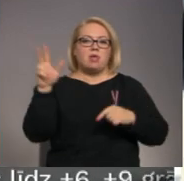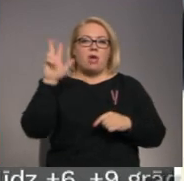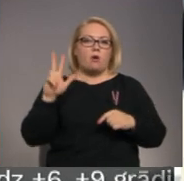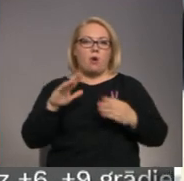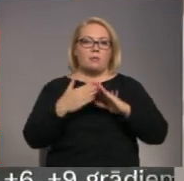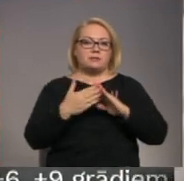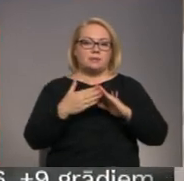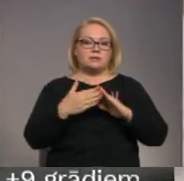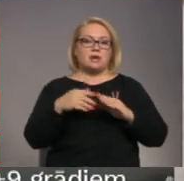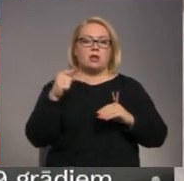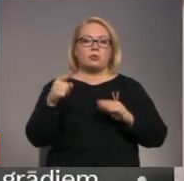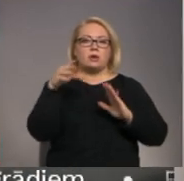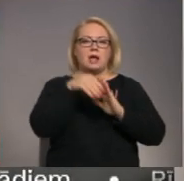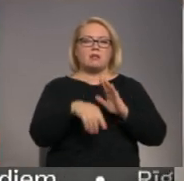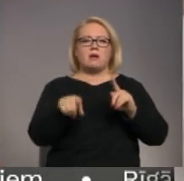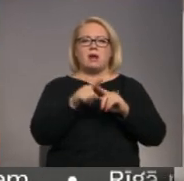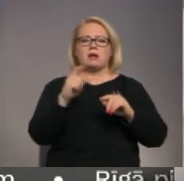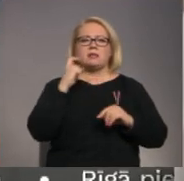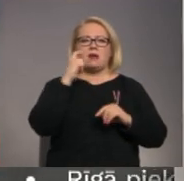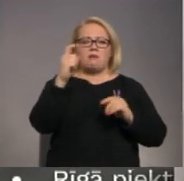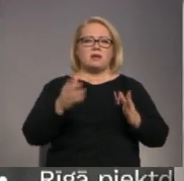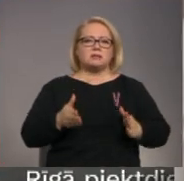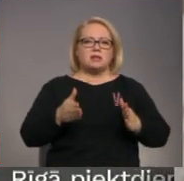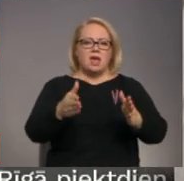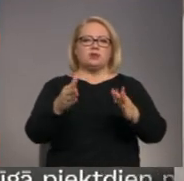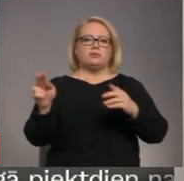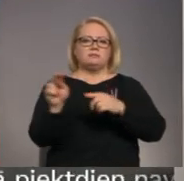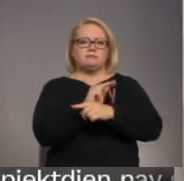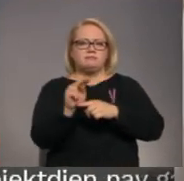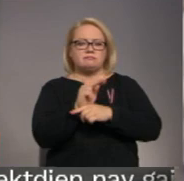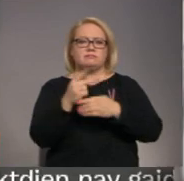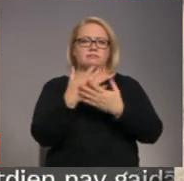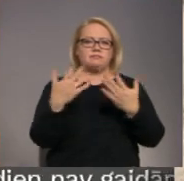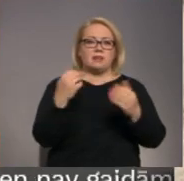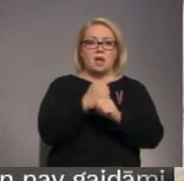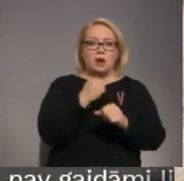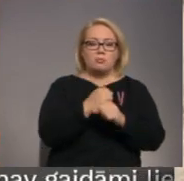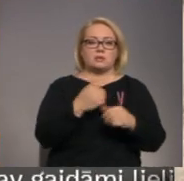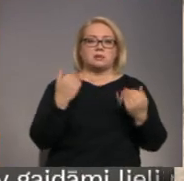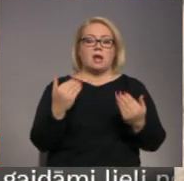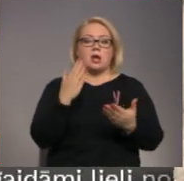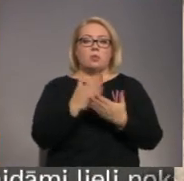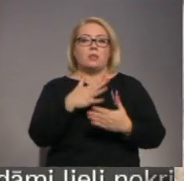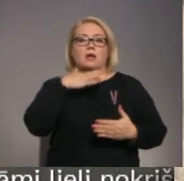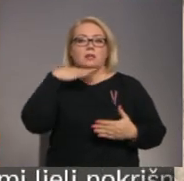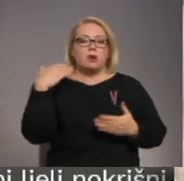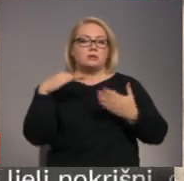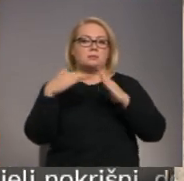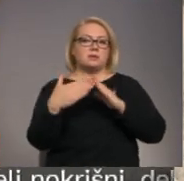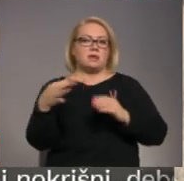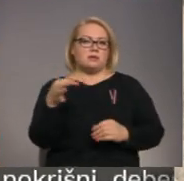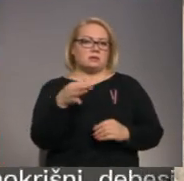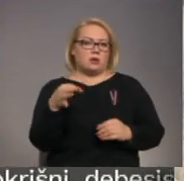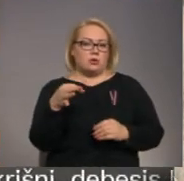Projekts ietver sevi arī vērienīgus tramvaju sliežu ceļu infrastruktūras pārbūves darbus, kas pašlaikt norita vairākos pilsētas